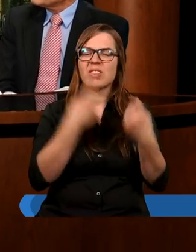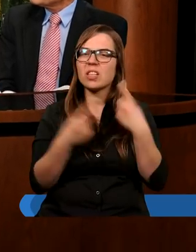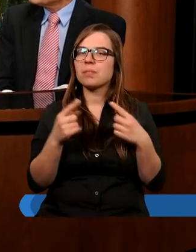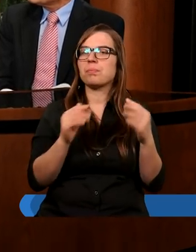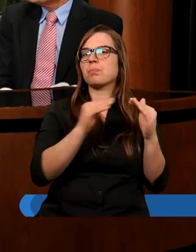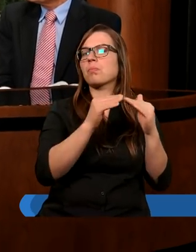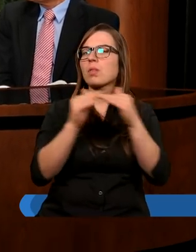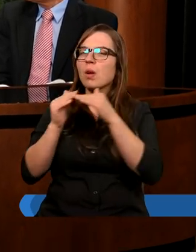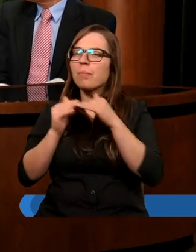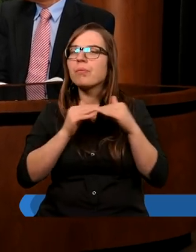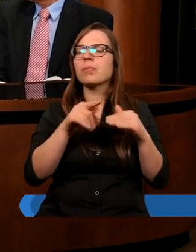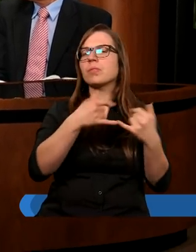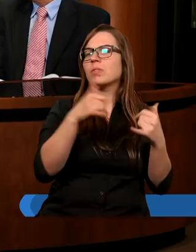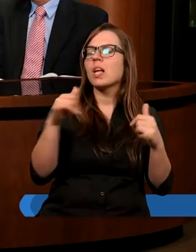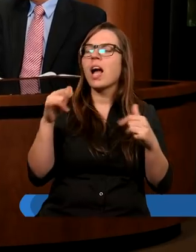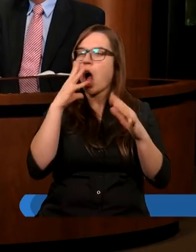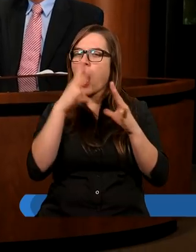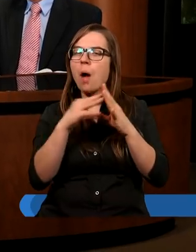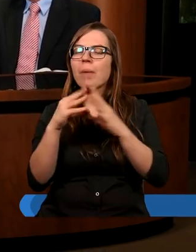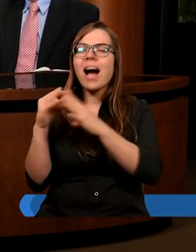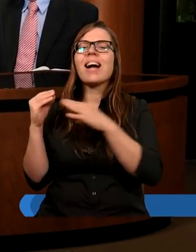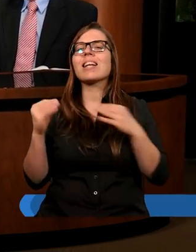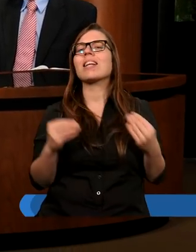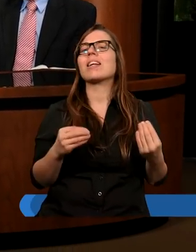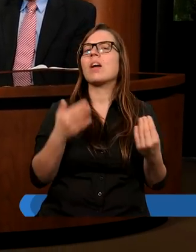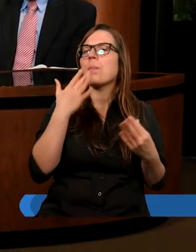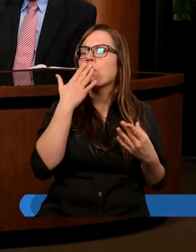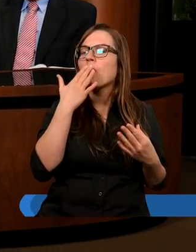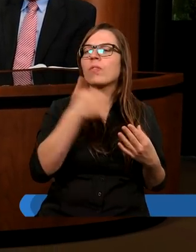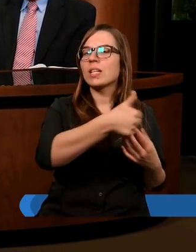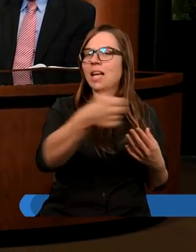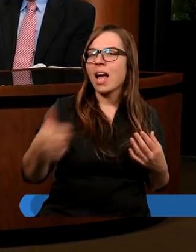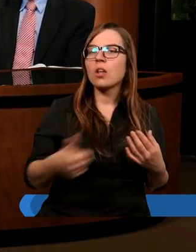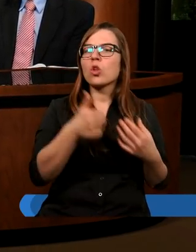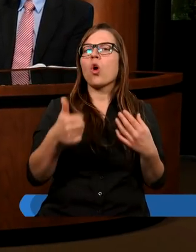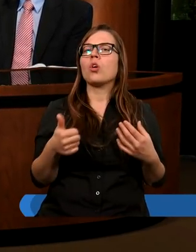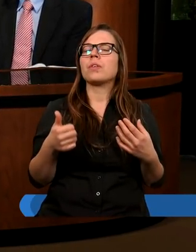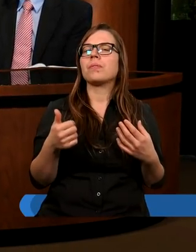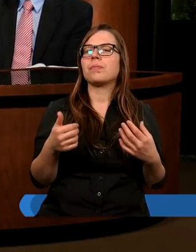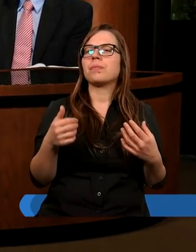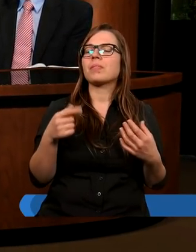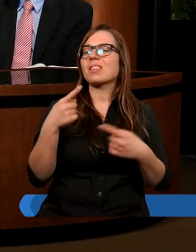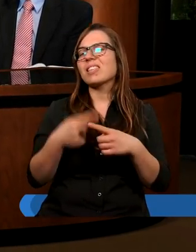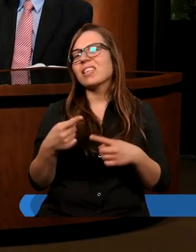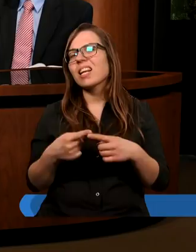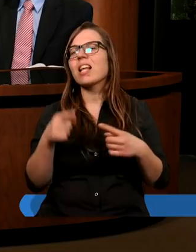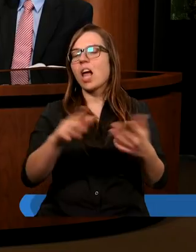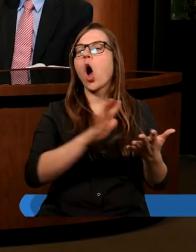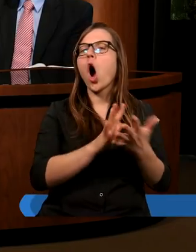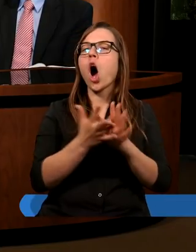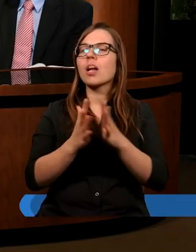Porównując, czy szukając ilustracji, gdy mówimy o jedności, a zarazem tej